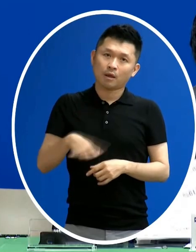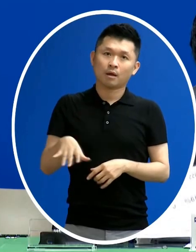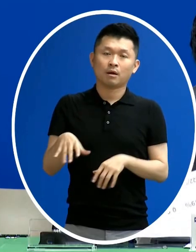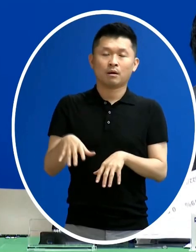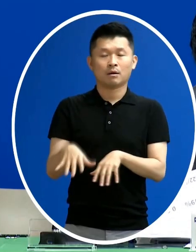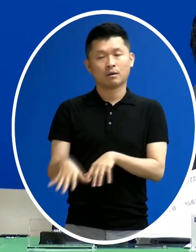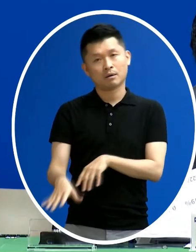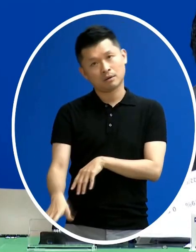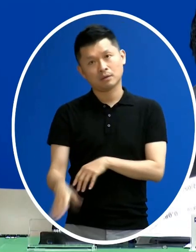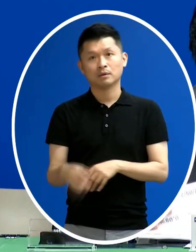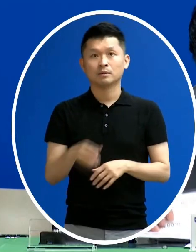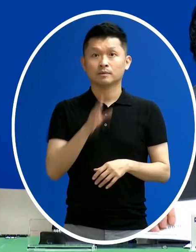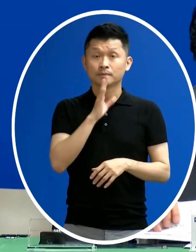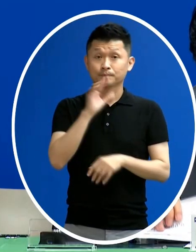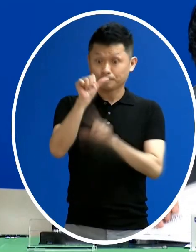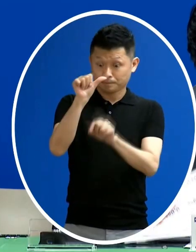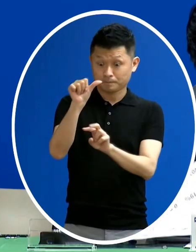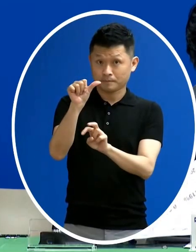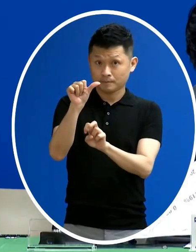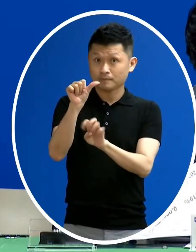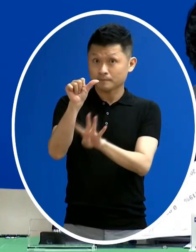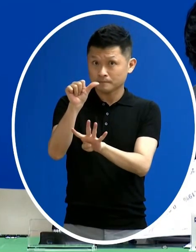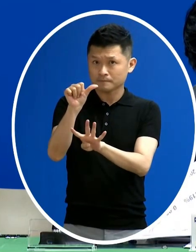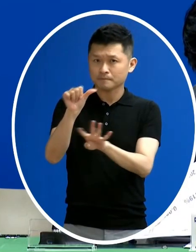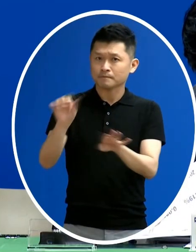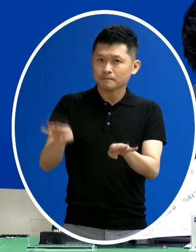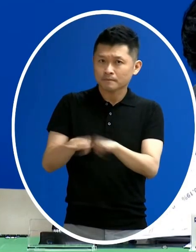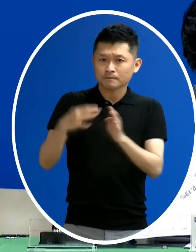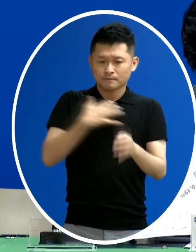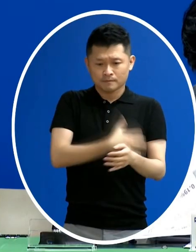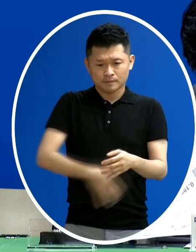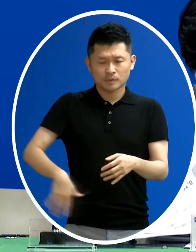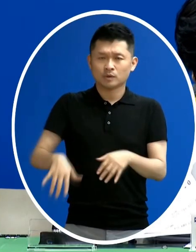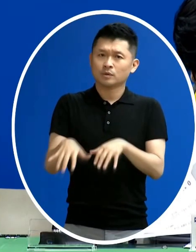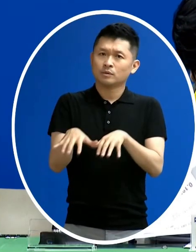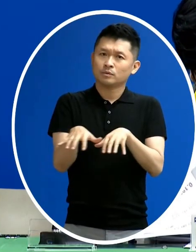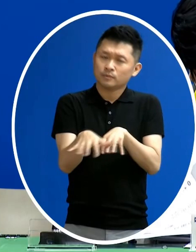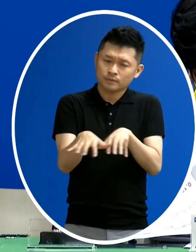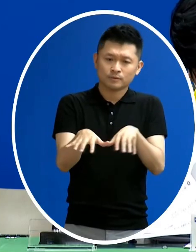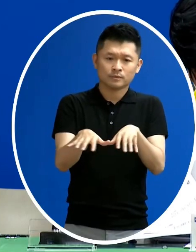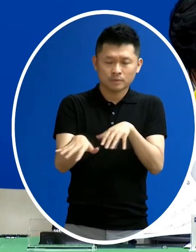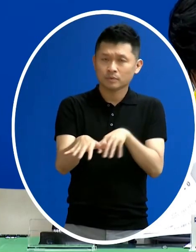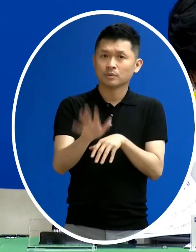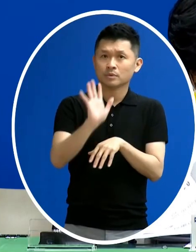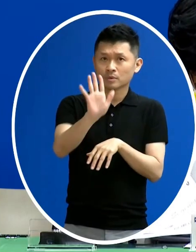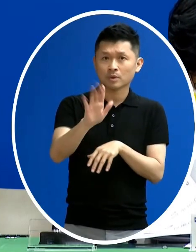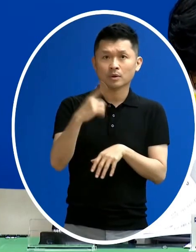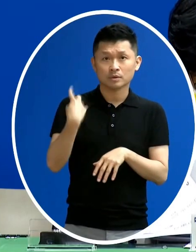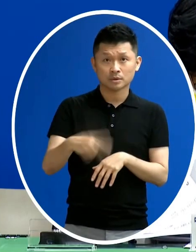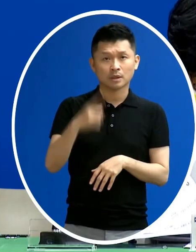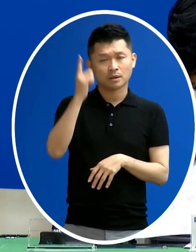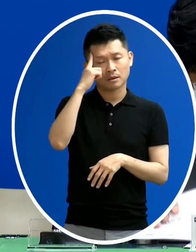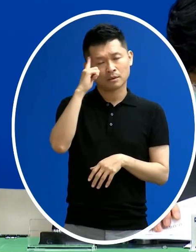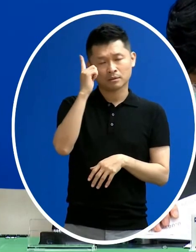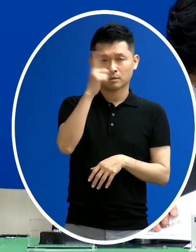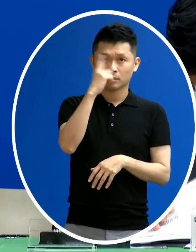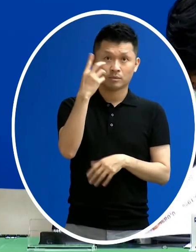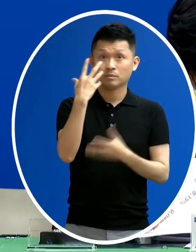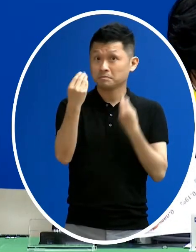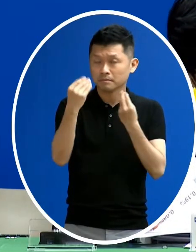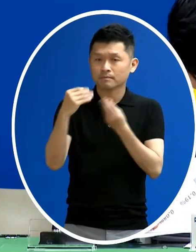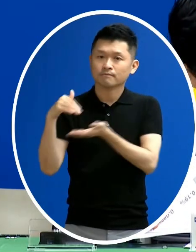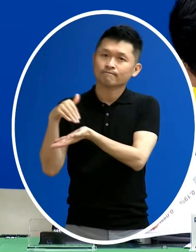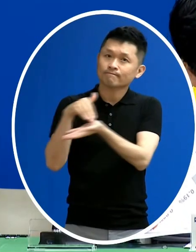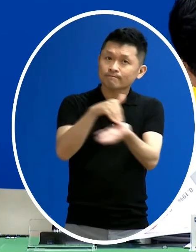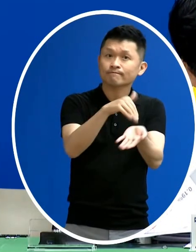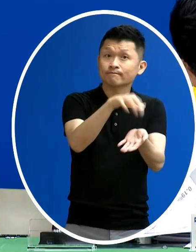退的一個情形 在5月24號又出現了這個全身的抽搐那有意識的變化 所以再送到醫